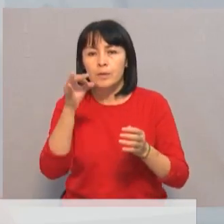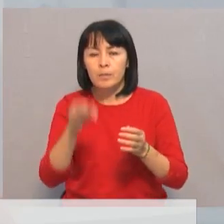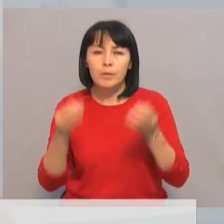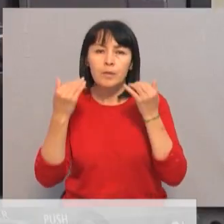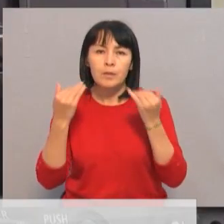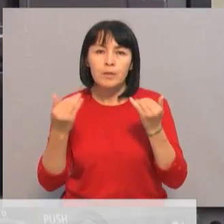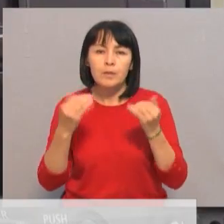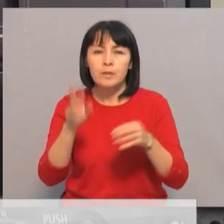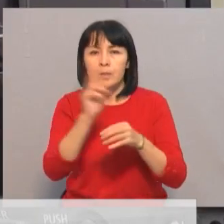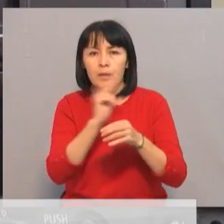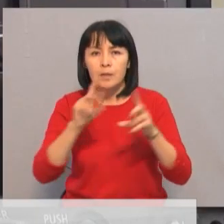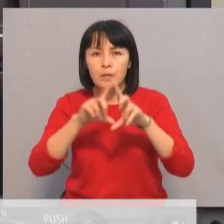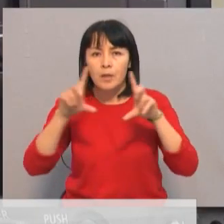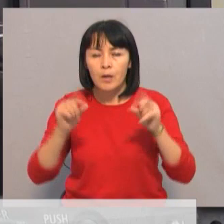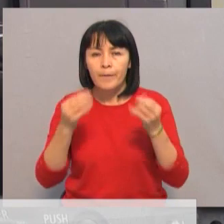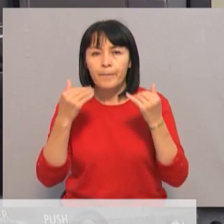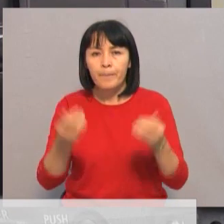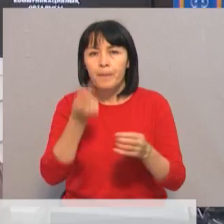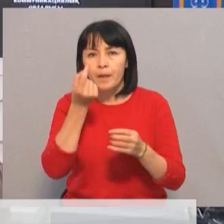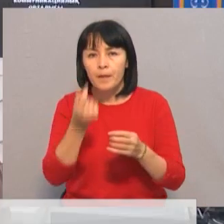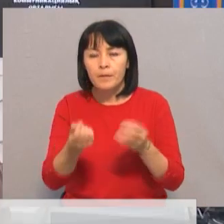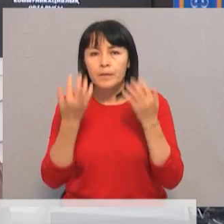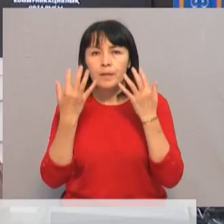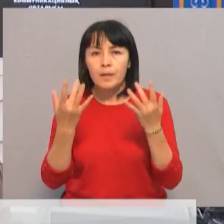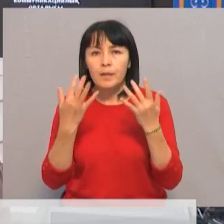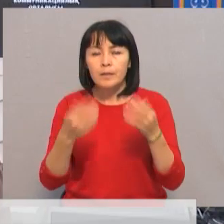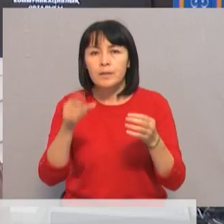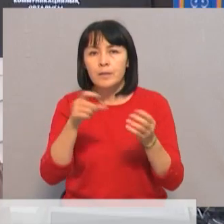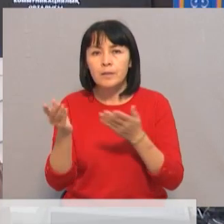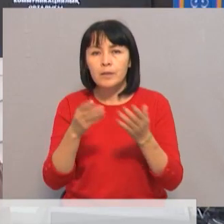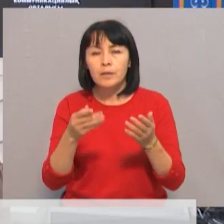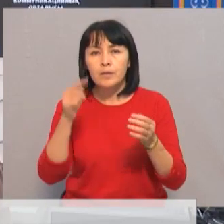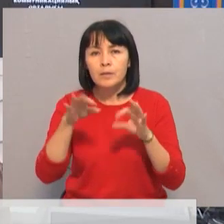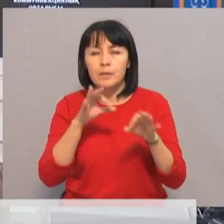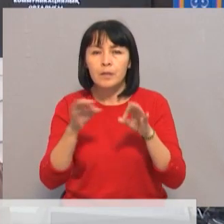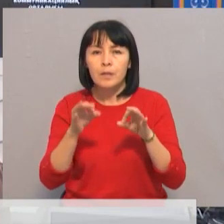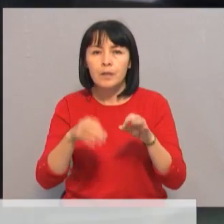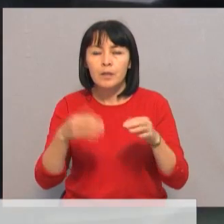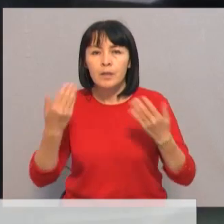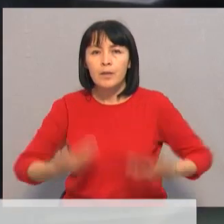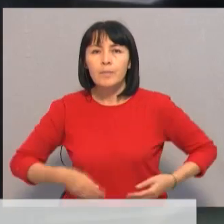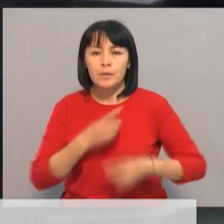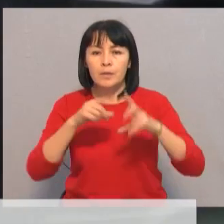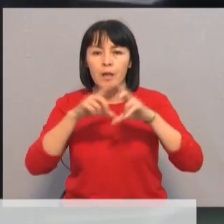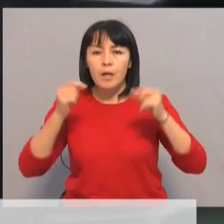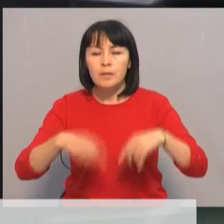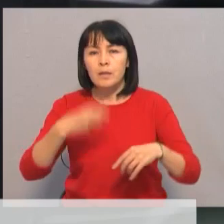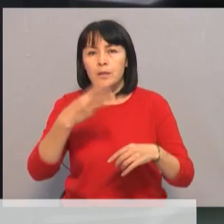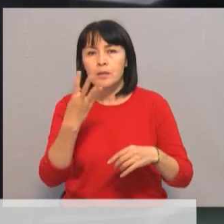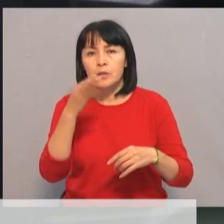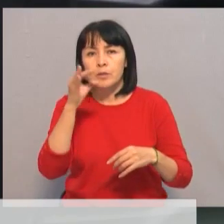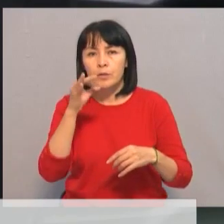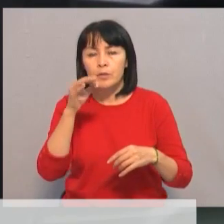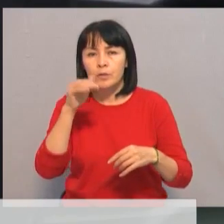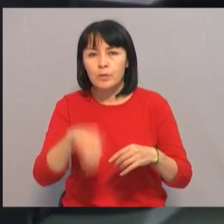В отношении лечебных учреждений значительно уменьшилось количество обращений. Также средняя нагрузка местных поликлиник снизилась с 34